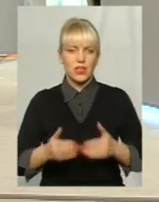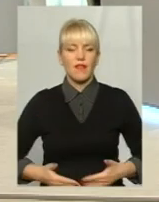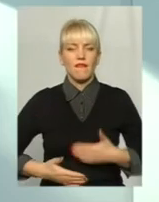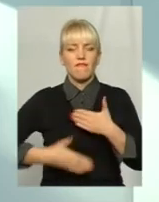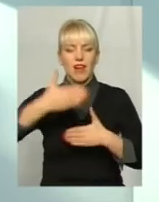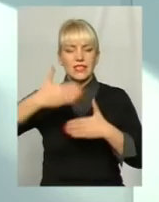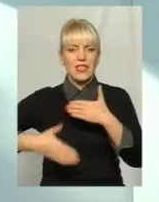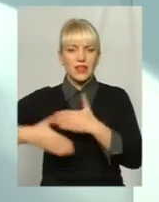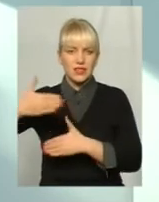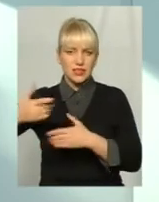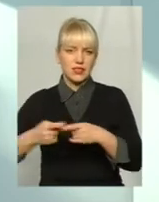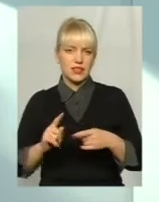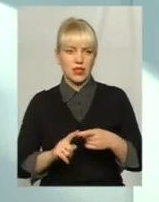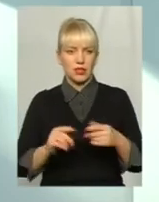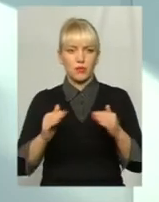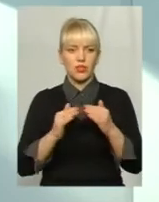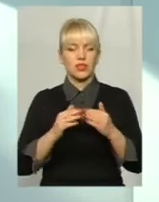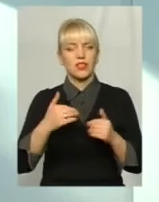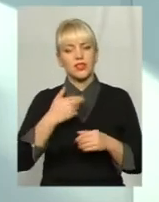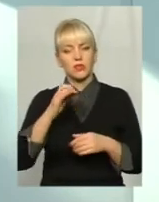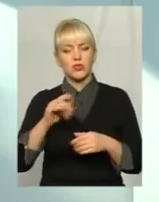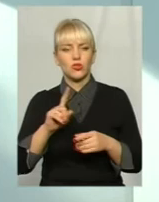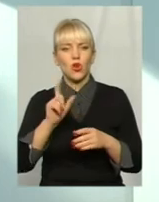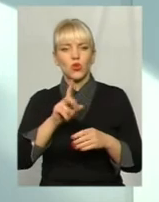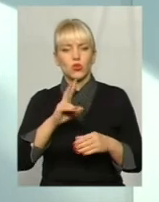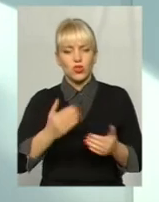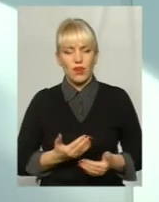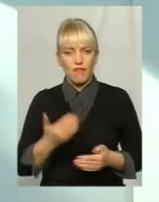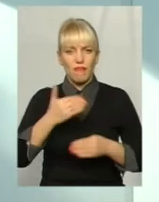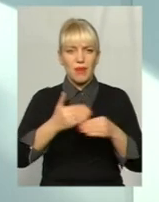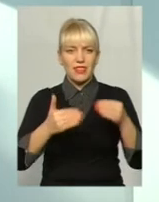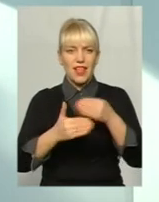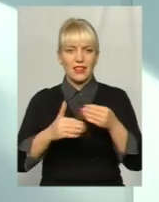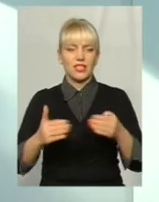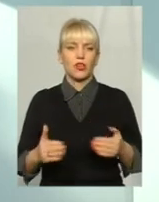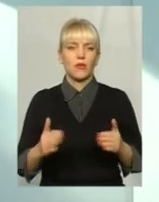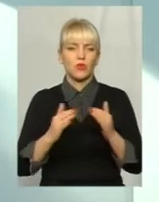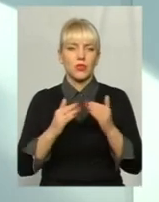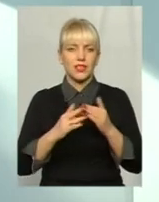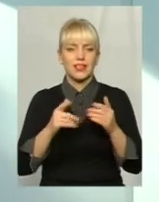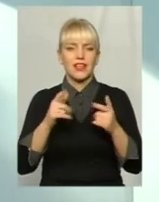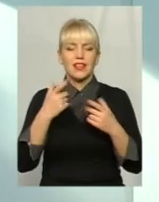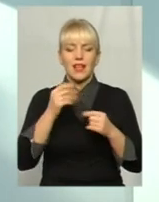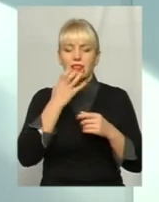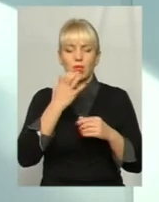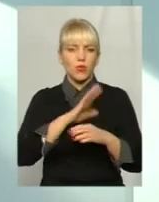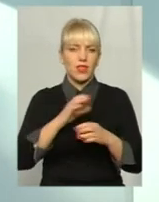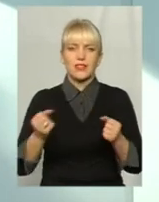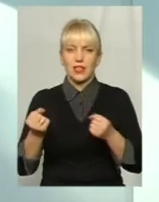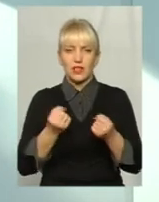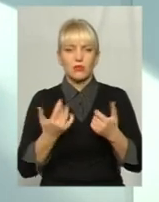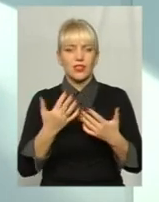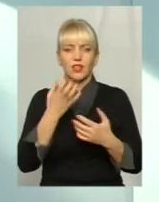житлових будинків. Ми хотіли би думати, що мешканці, які живуть в панельних будинках, де тепло майже не затримується, скільки туди не давай, там